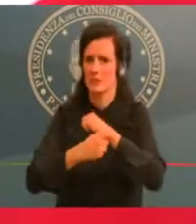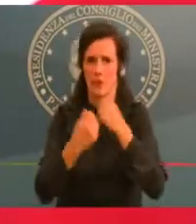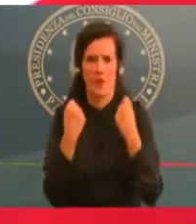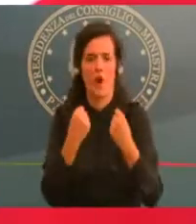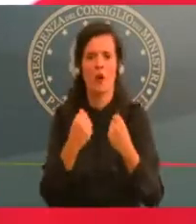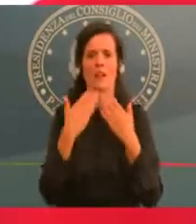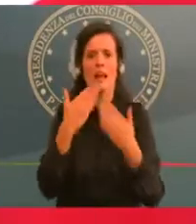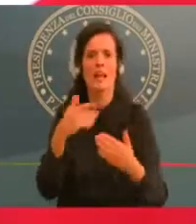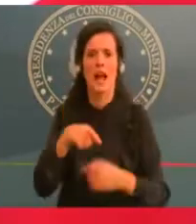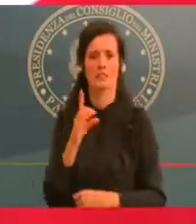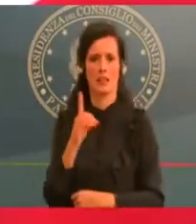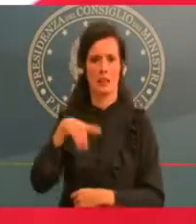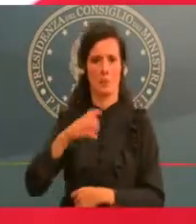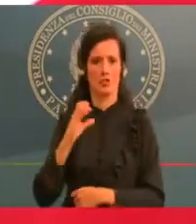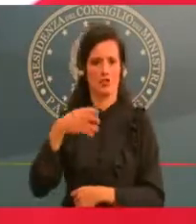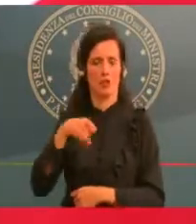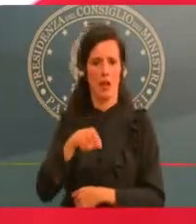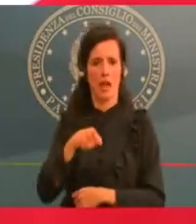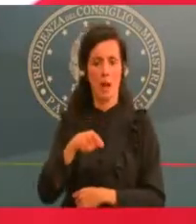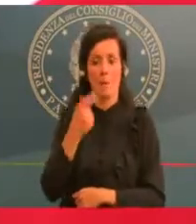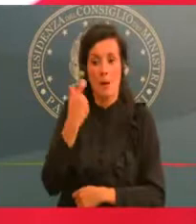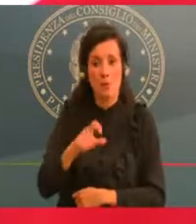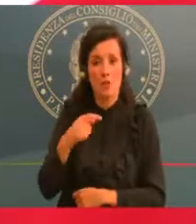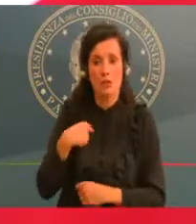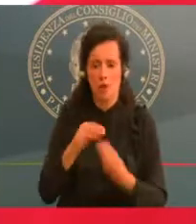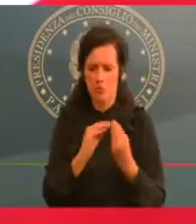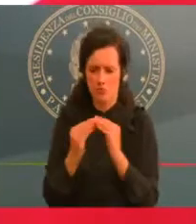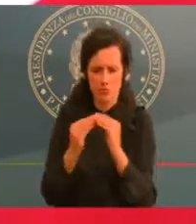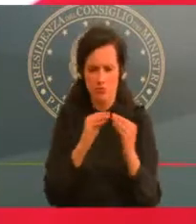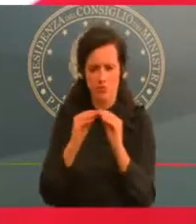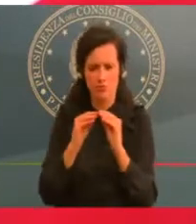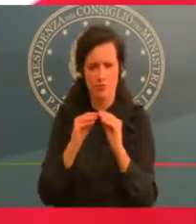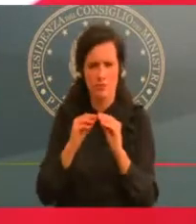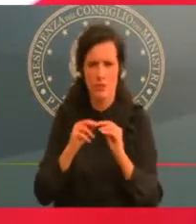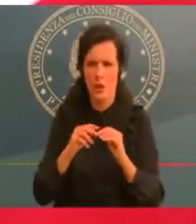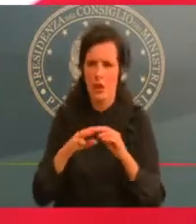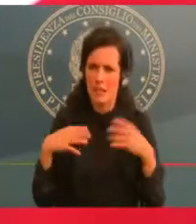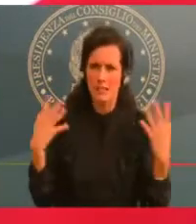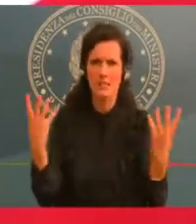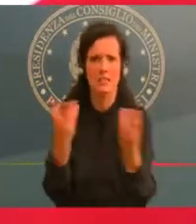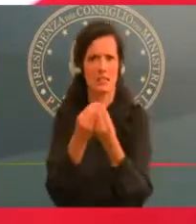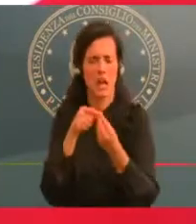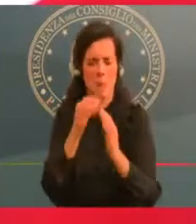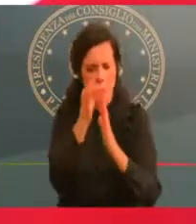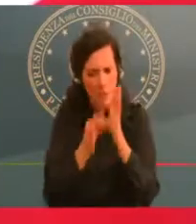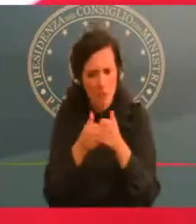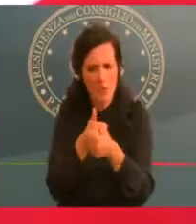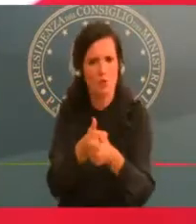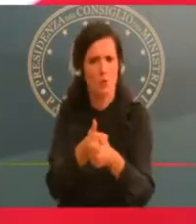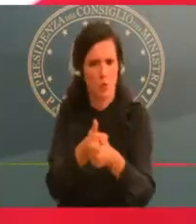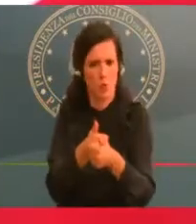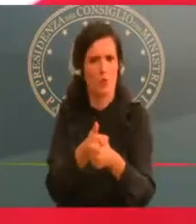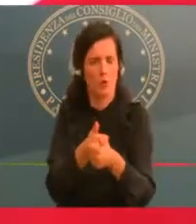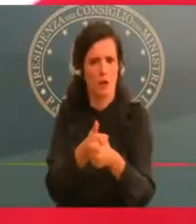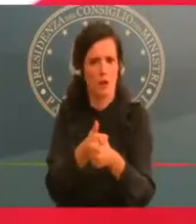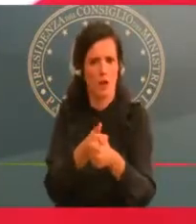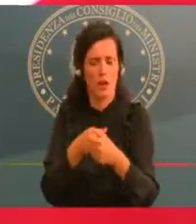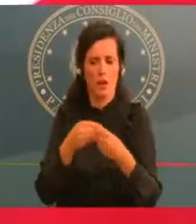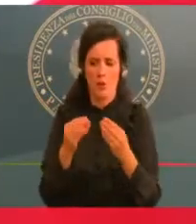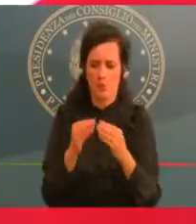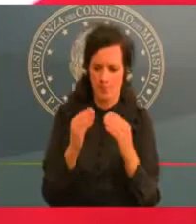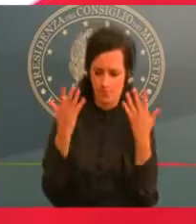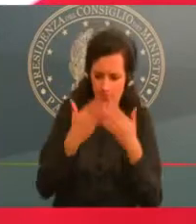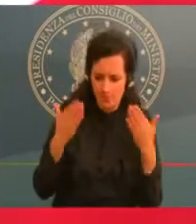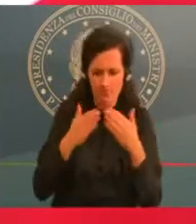scelto e optato per questo, e abbiamo anche una lettera formale, un parere formale delle Regioni, che poi ci hanno detto bene